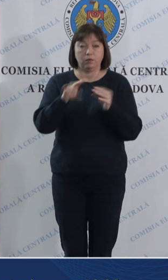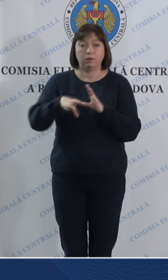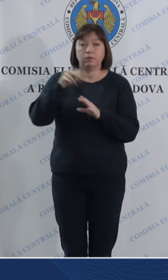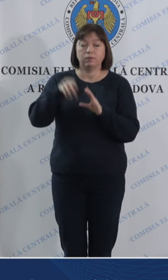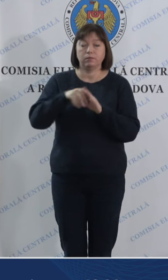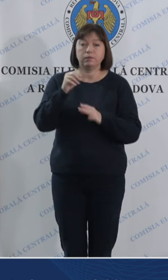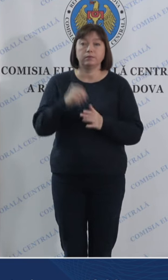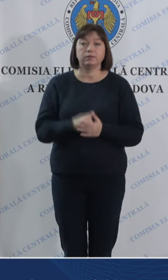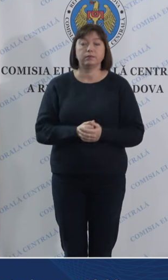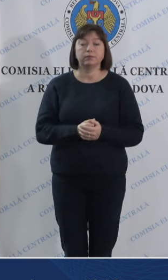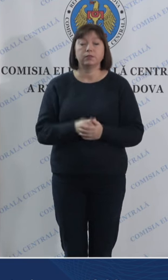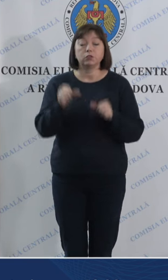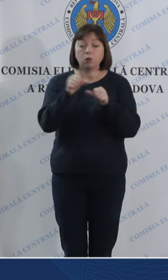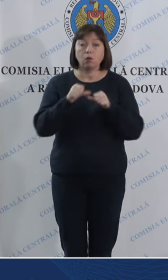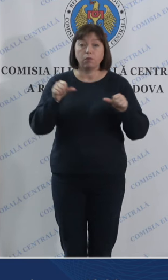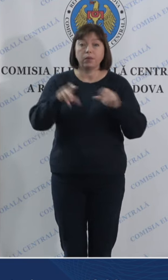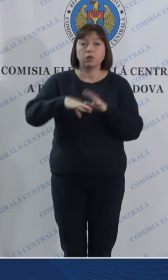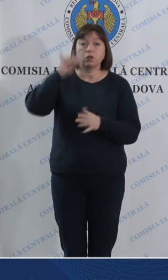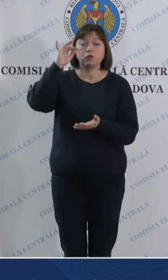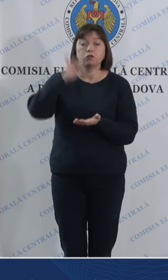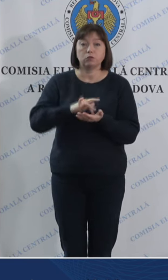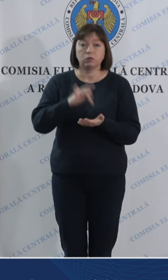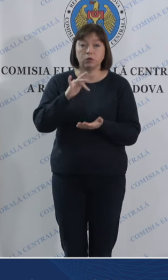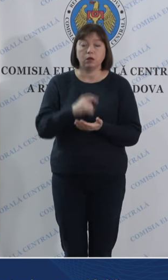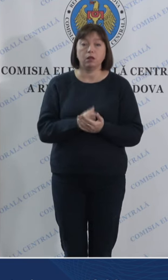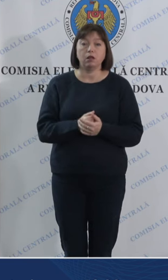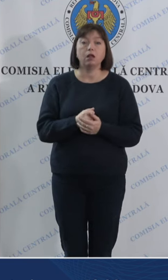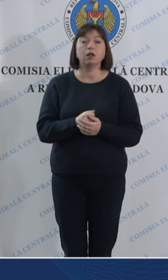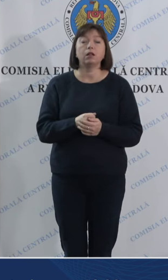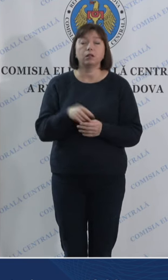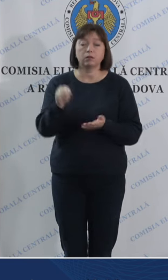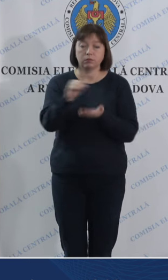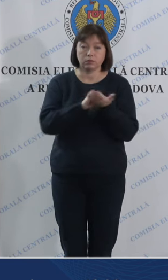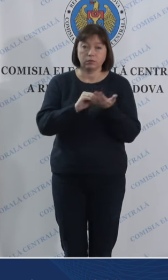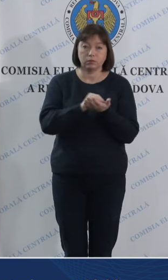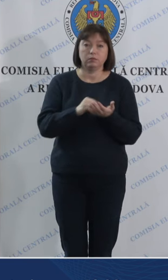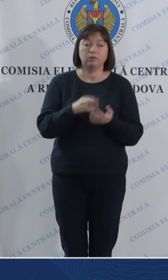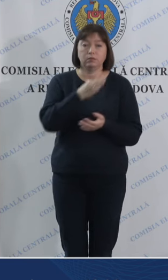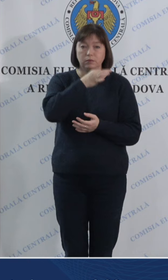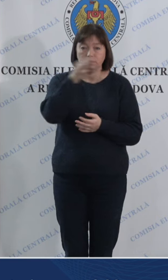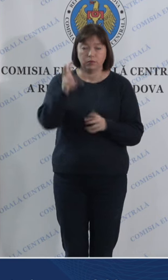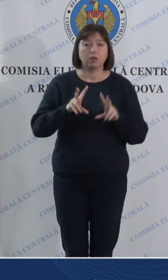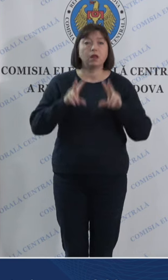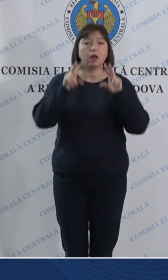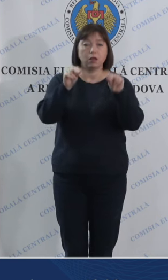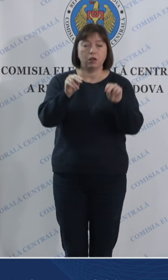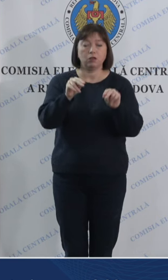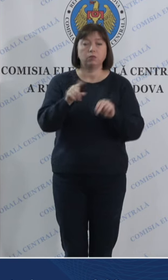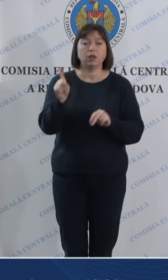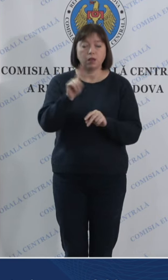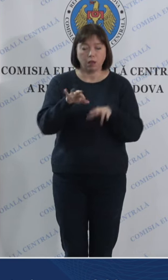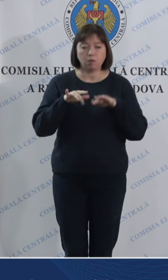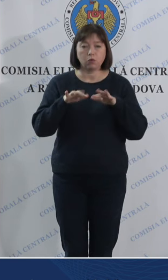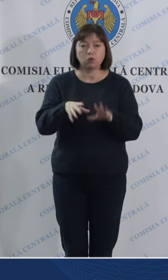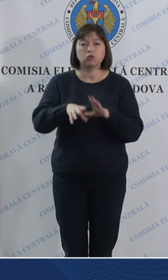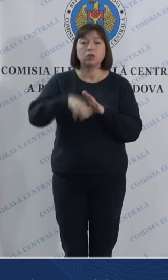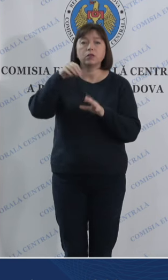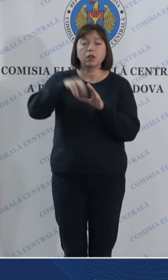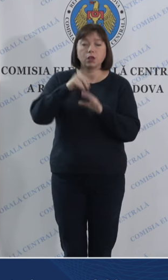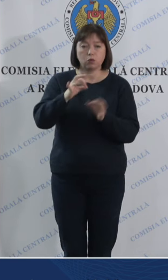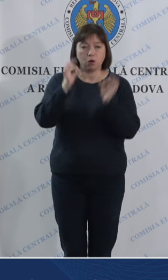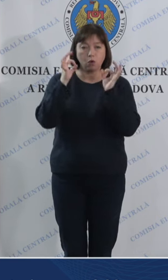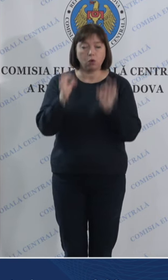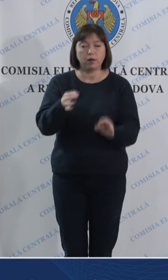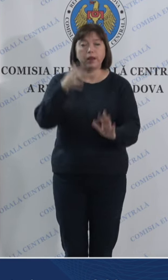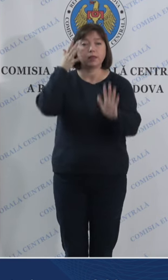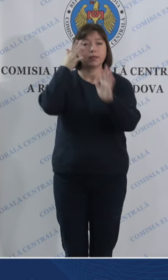Comisia Electorală Centrală își reiterează angajamentul ferm pentru un proces electoral corect și